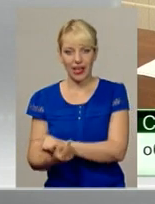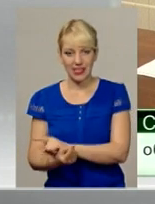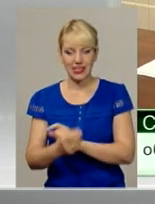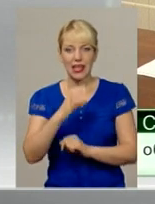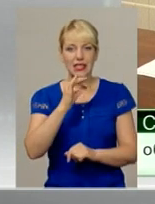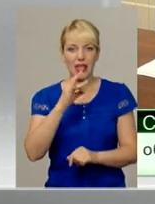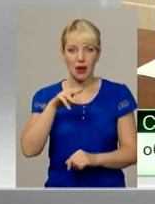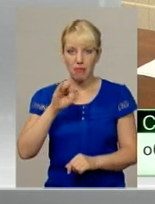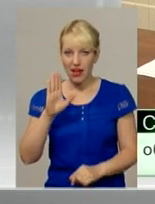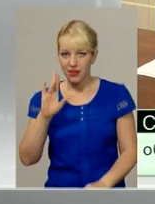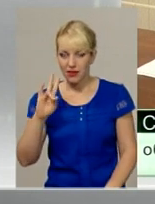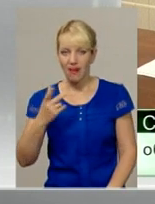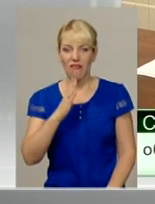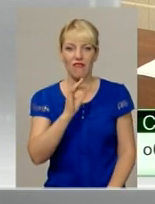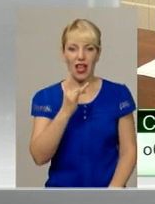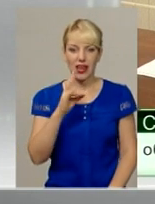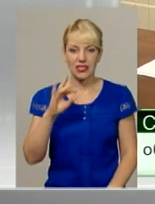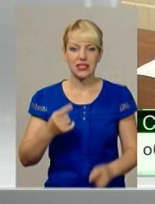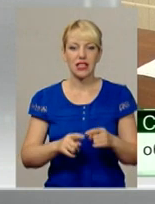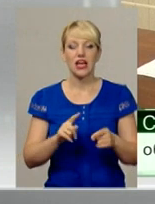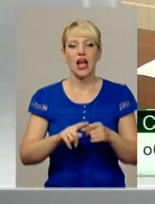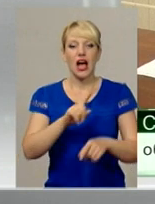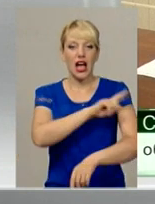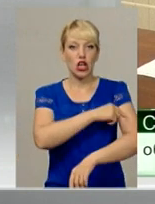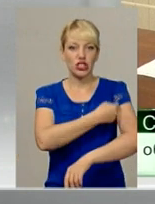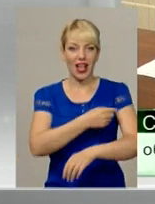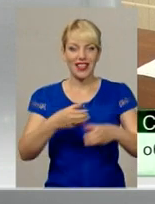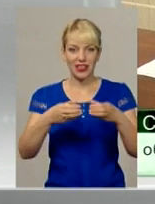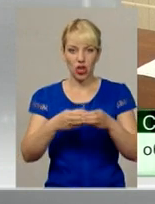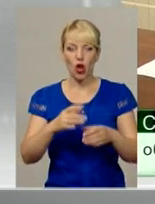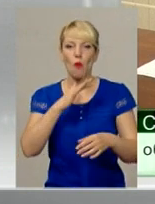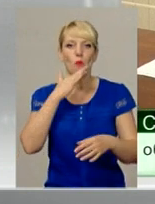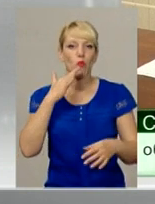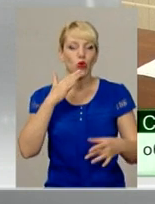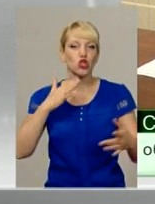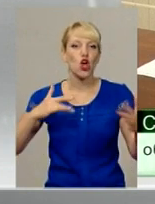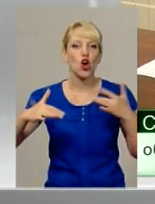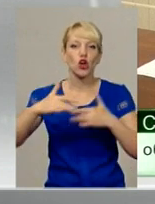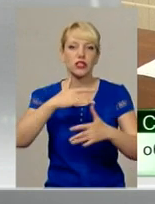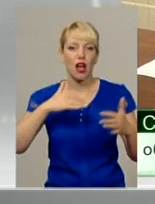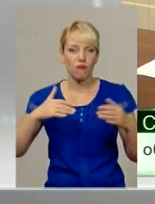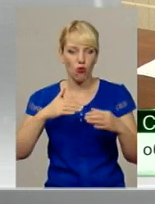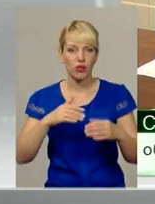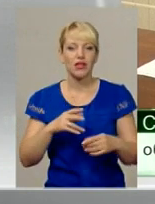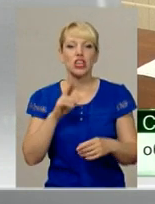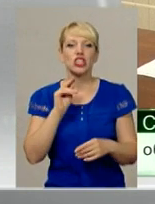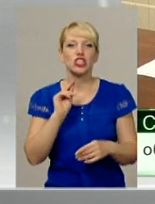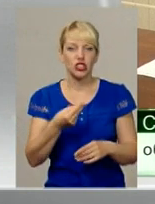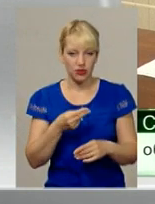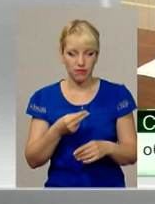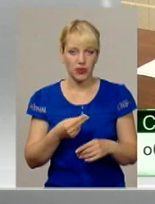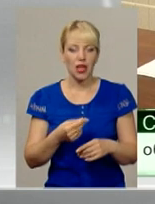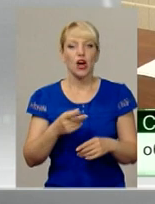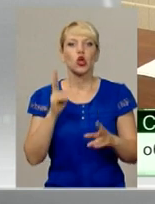-вересні місяці. Про роту сьому цю санітарну йде більше розговорів, ніж про бойові частини. Всі, хто були